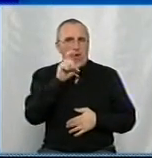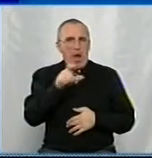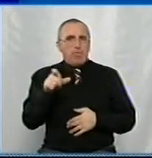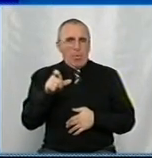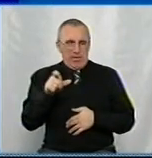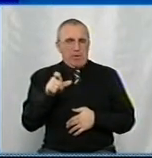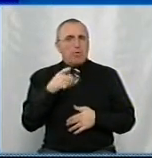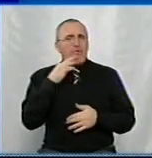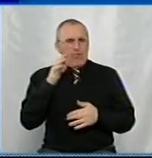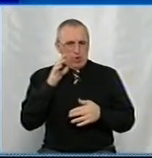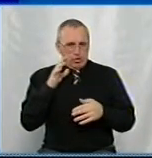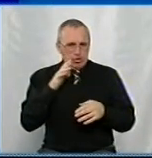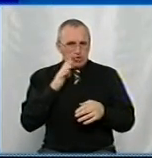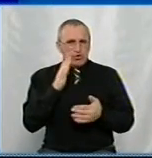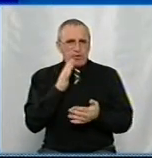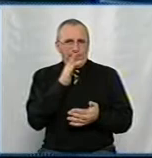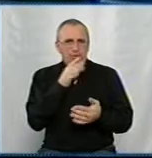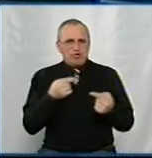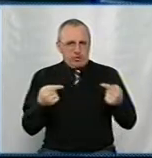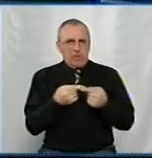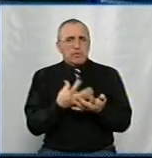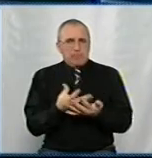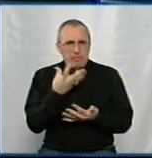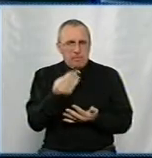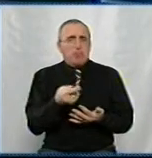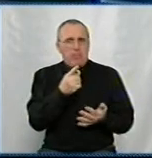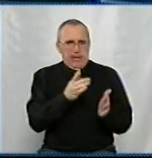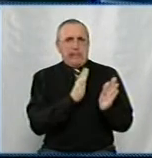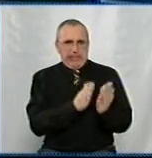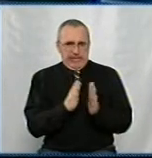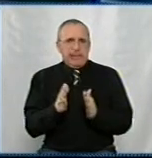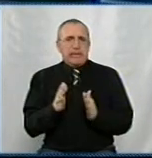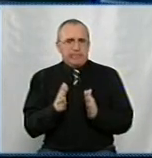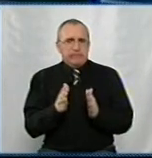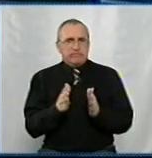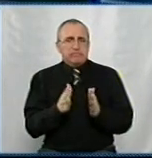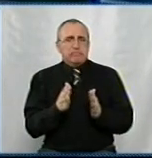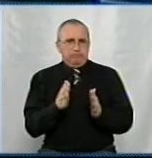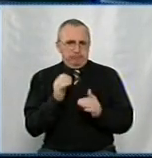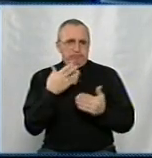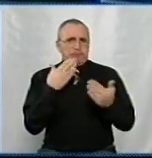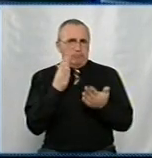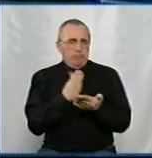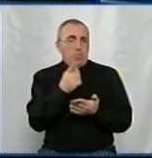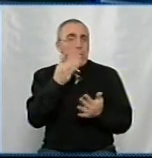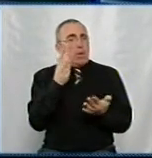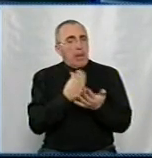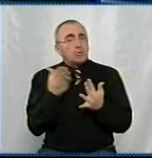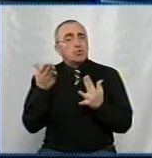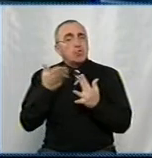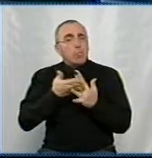які вчасно сплачують, їх можна до дисциплінірованих віднести, тому що вони мають субсидію.